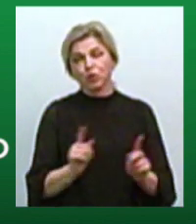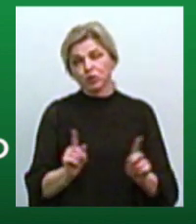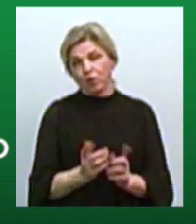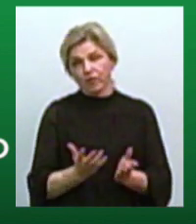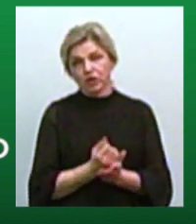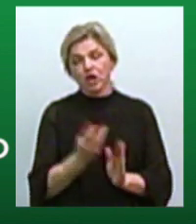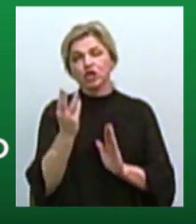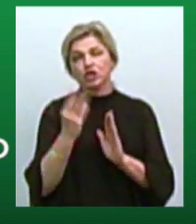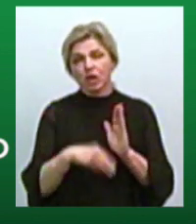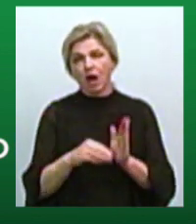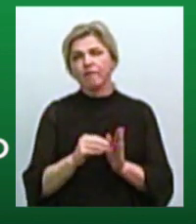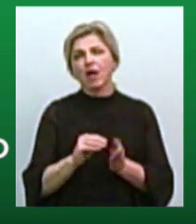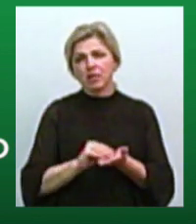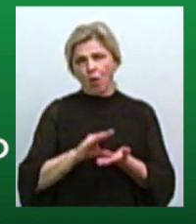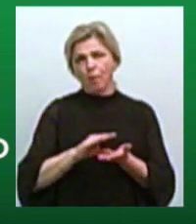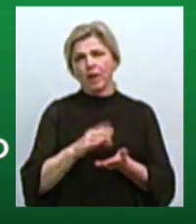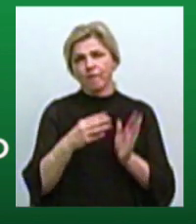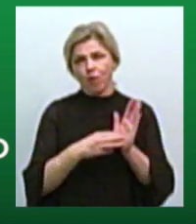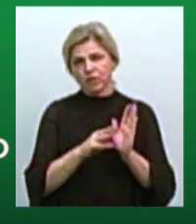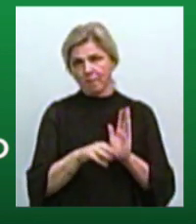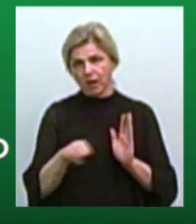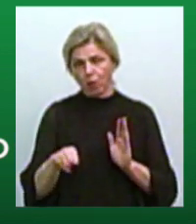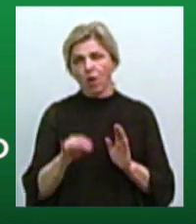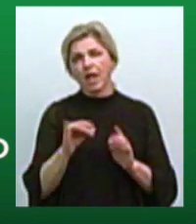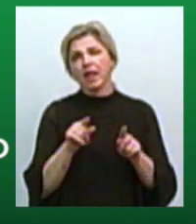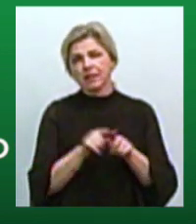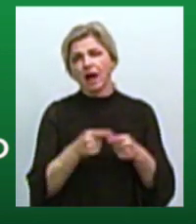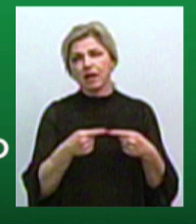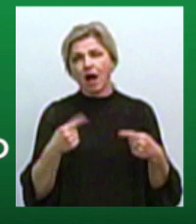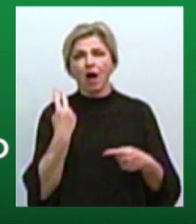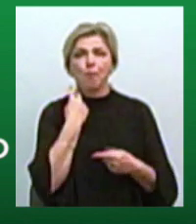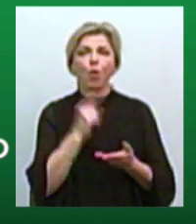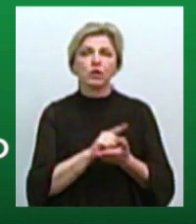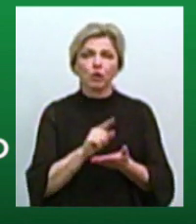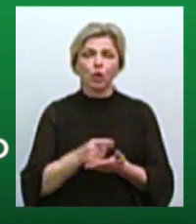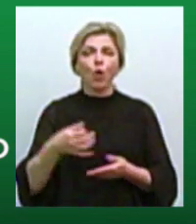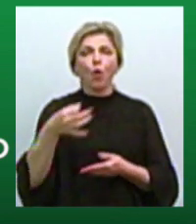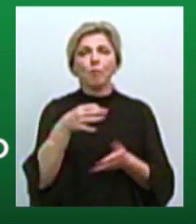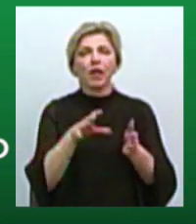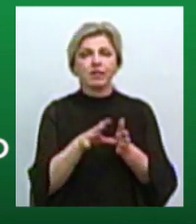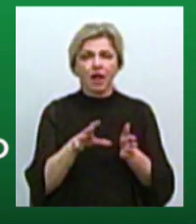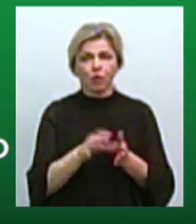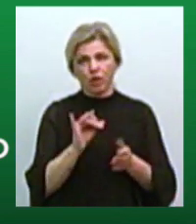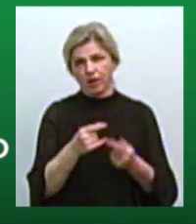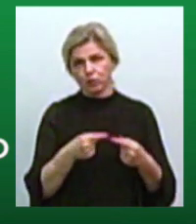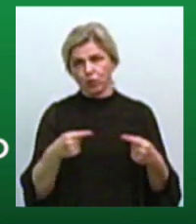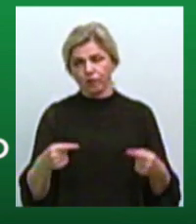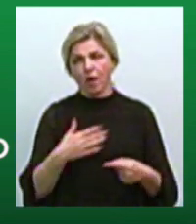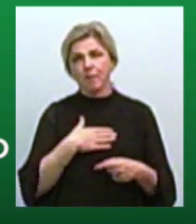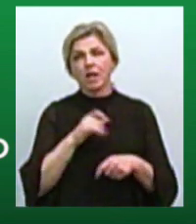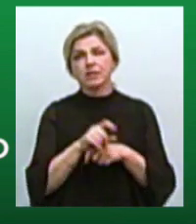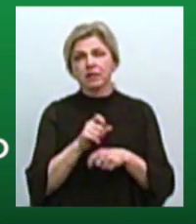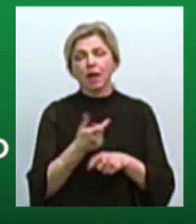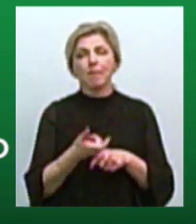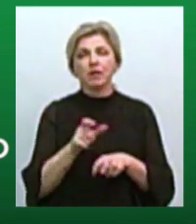Штрафів накопилося за цей час 8 мільйонів. Ну так, всяких. Податкова, обленерго тощо. Моя задача – максимально